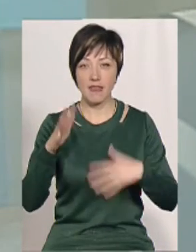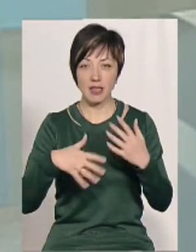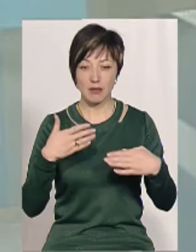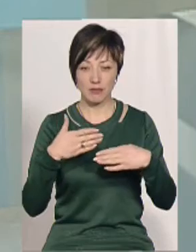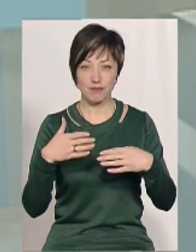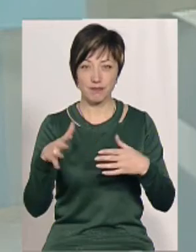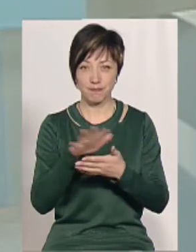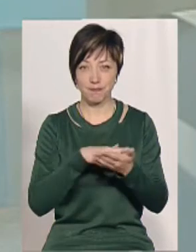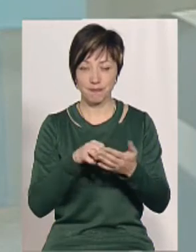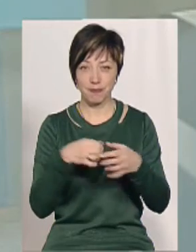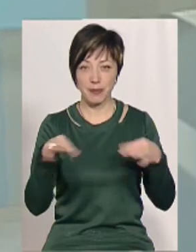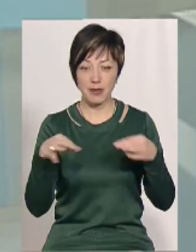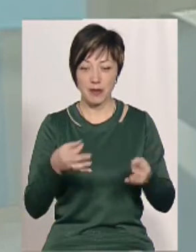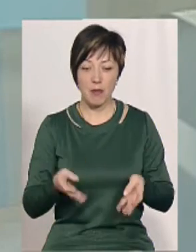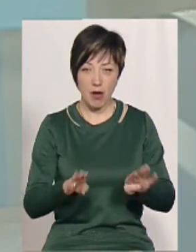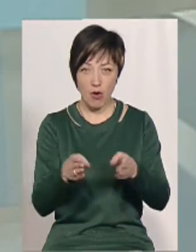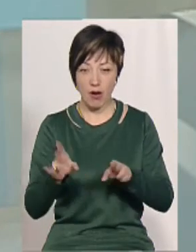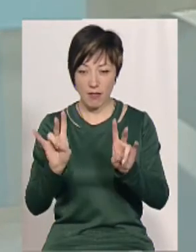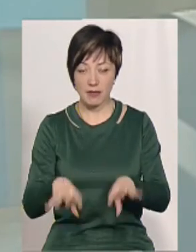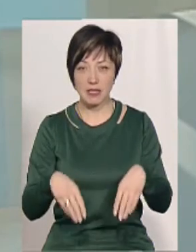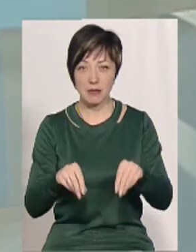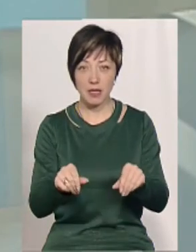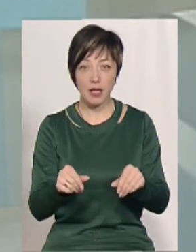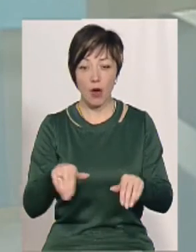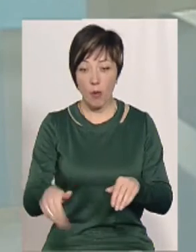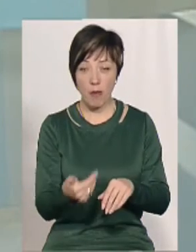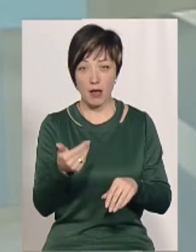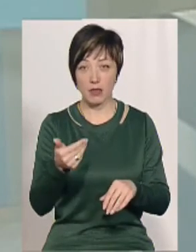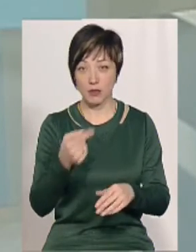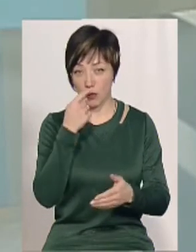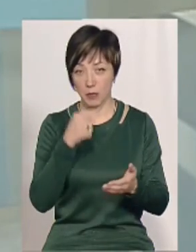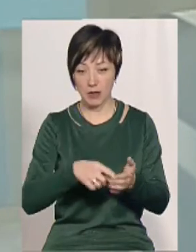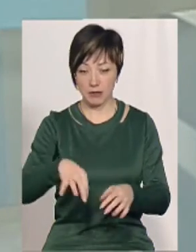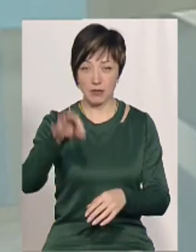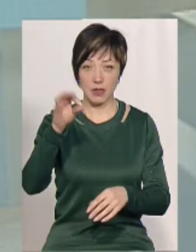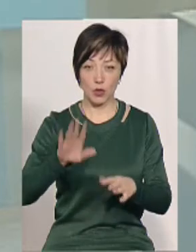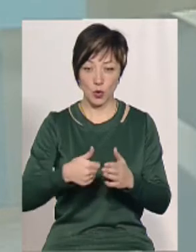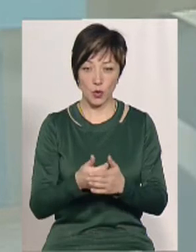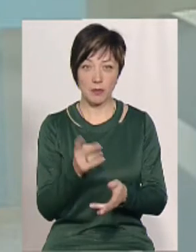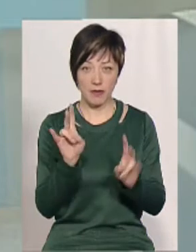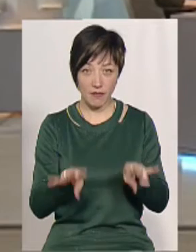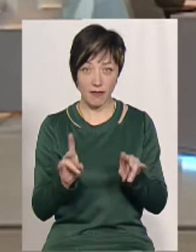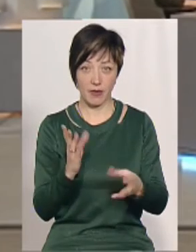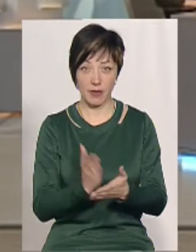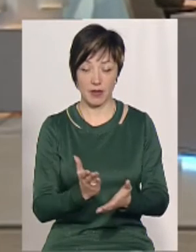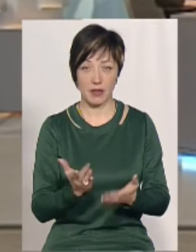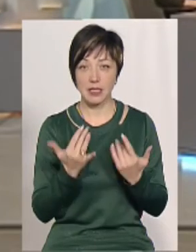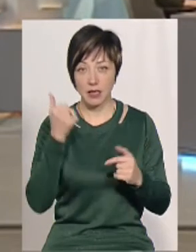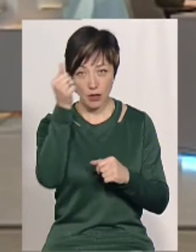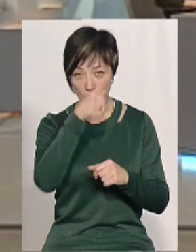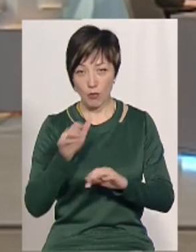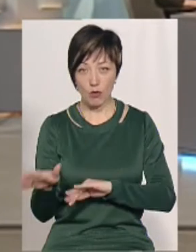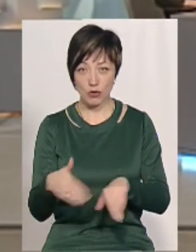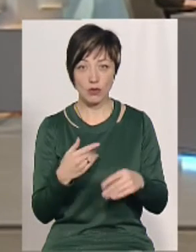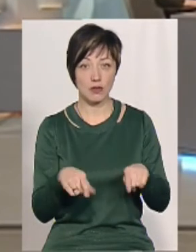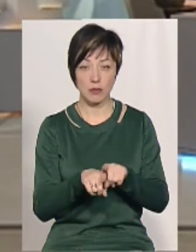плівку, потім десь перегорали, вона вже в землі, і потім копаєш лопатою, витягуєш, і до цих пір вона є. Скільки років